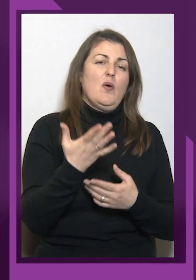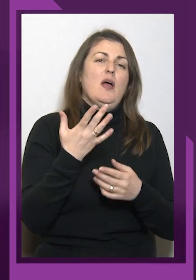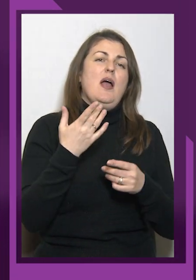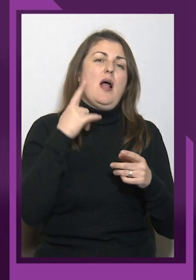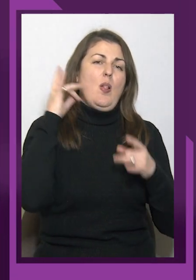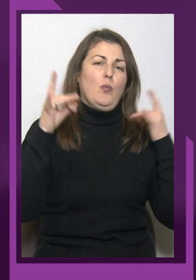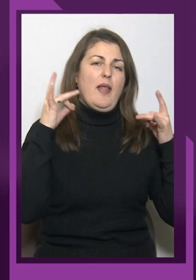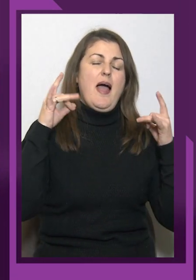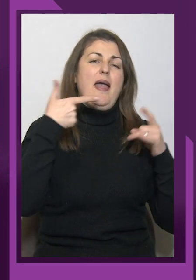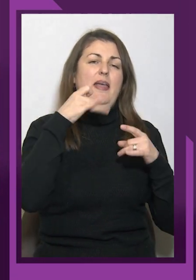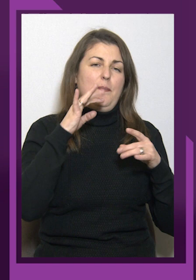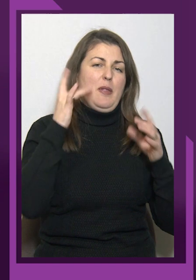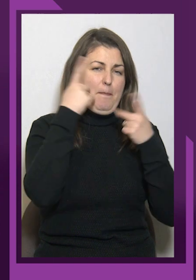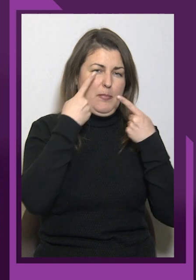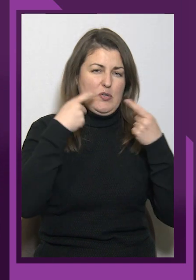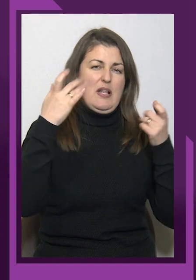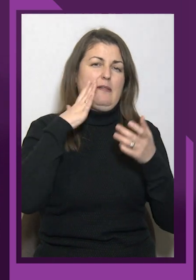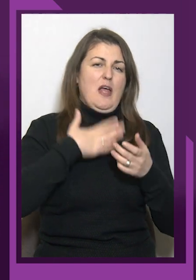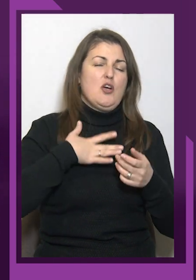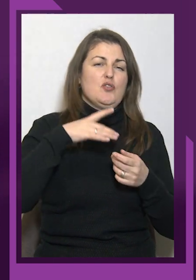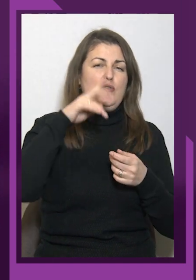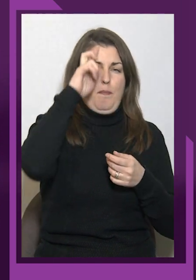І ми переможемо на всіх фронтах.